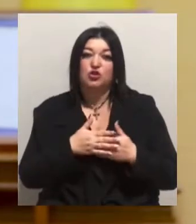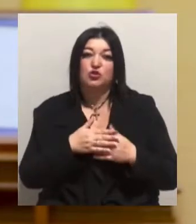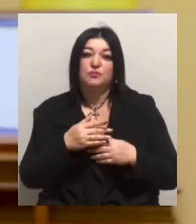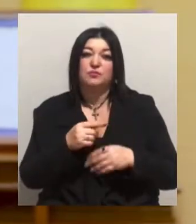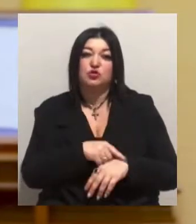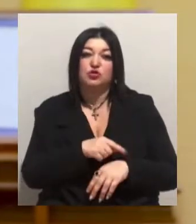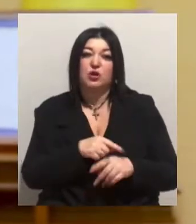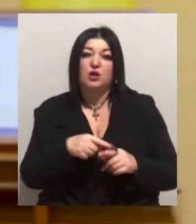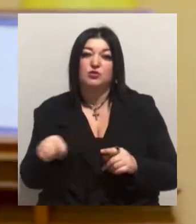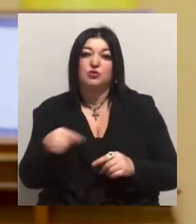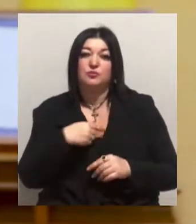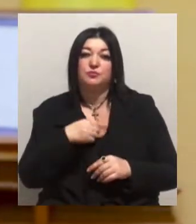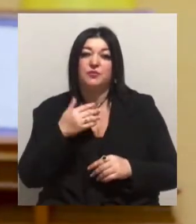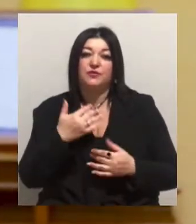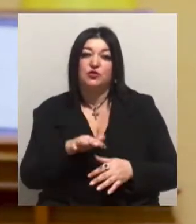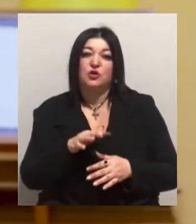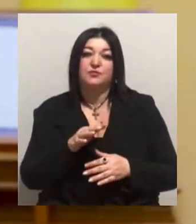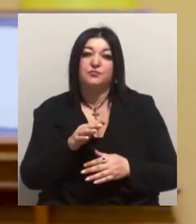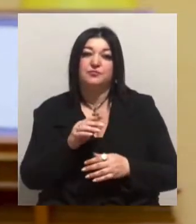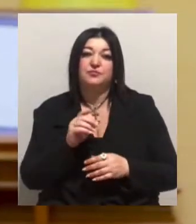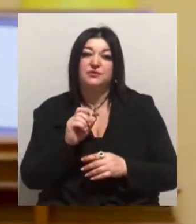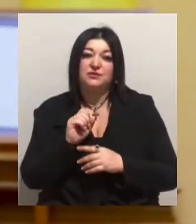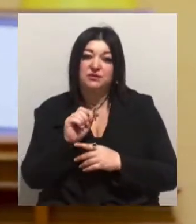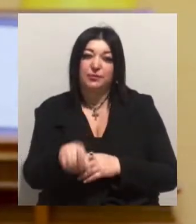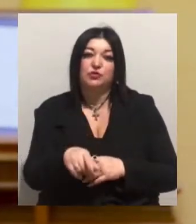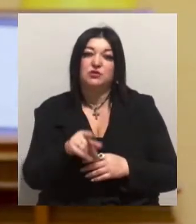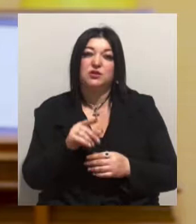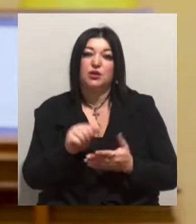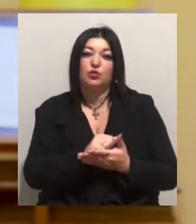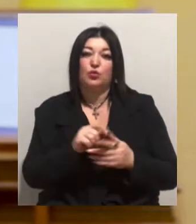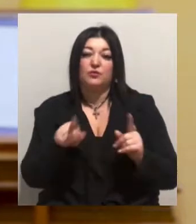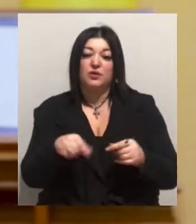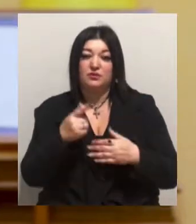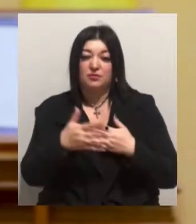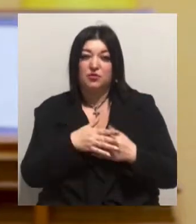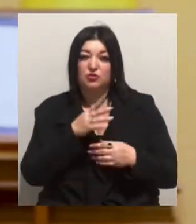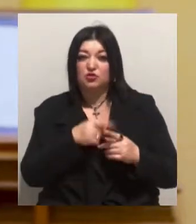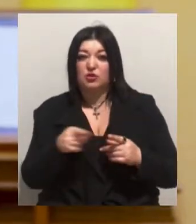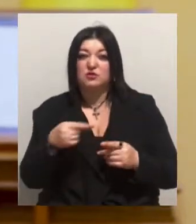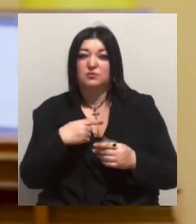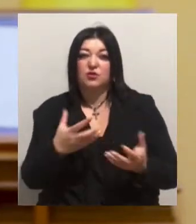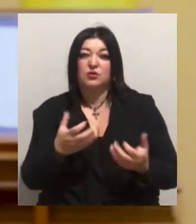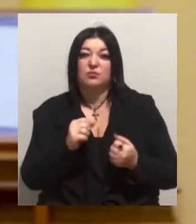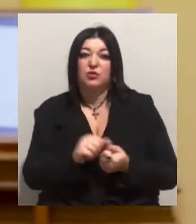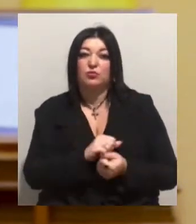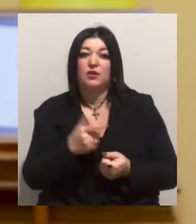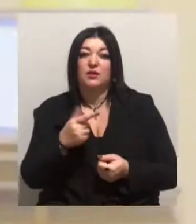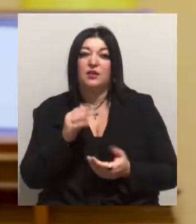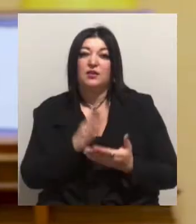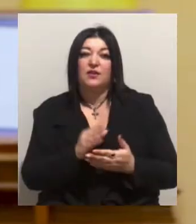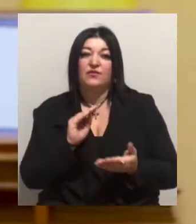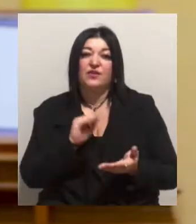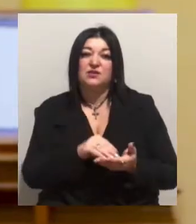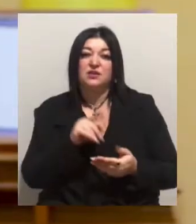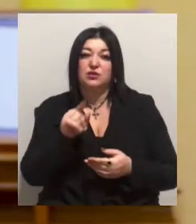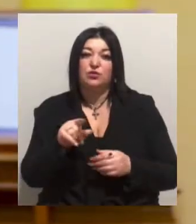вже запросили цю документацію, найближчим часом ми отримуємо документацію, де є фіксація цієї фігури.